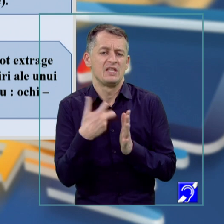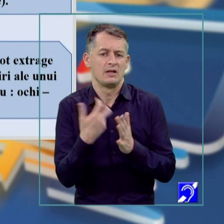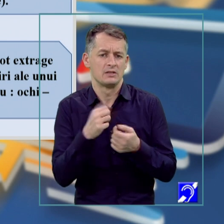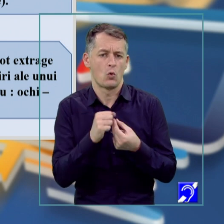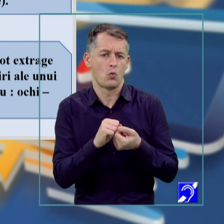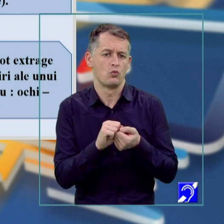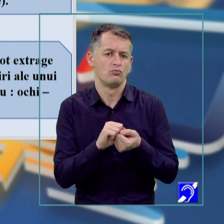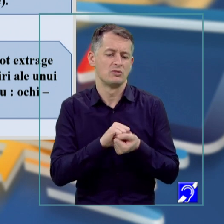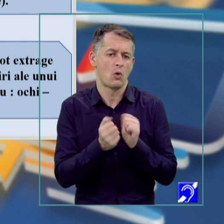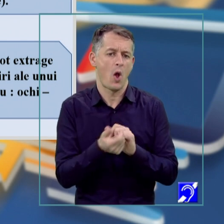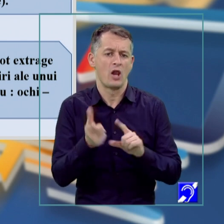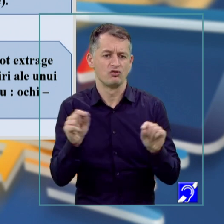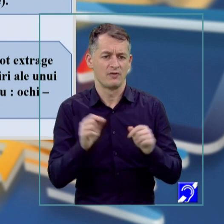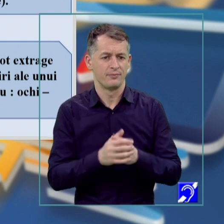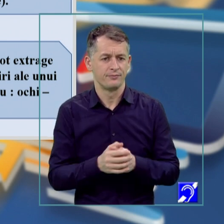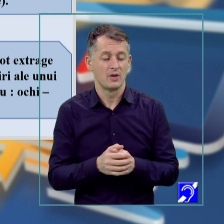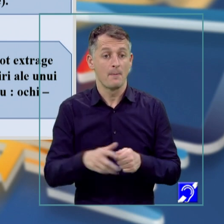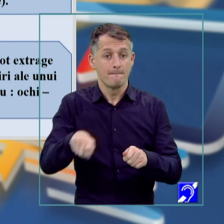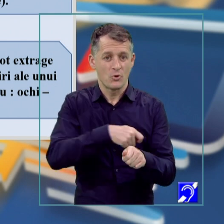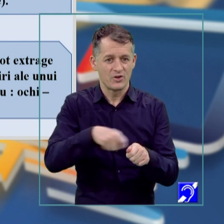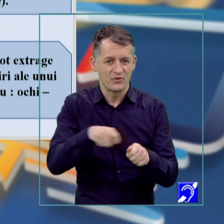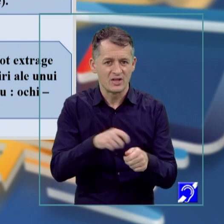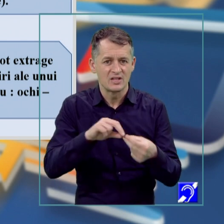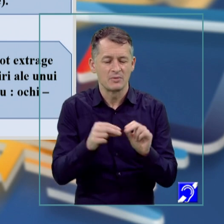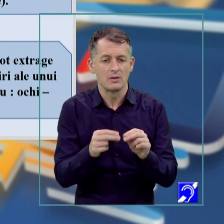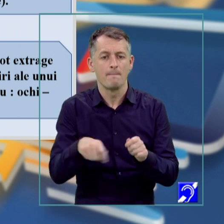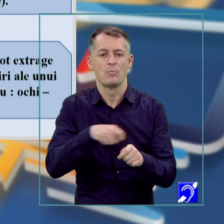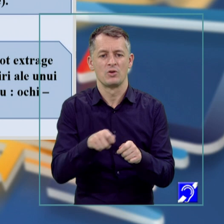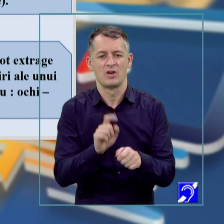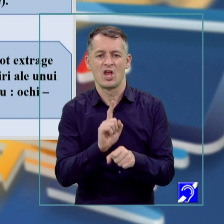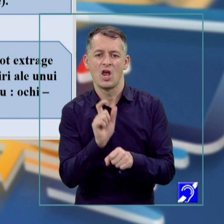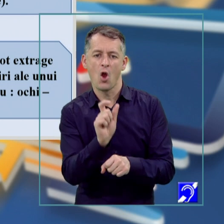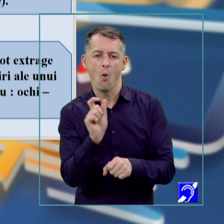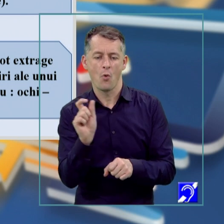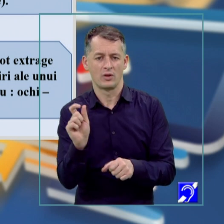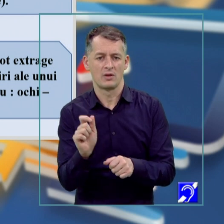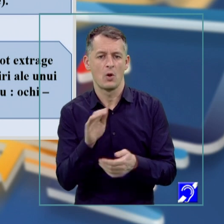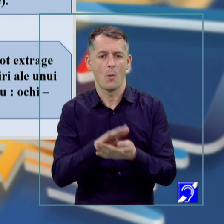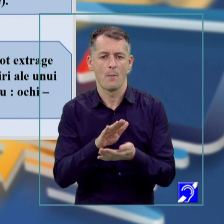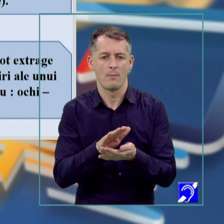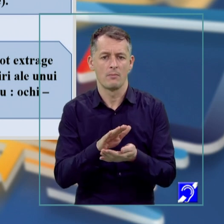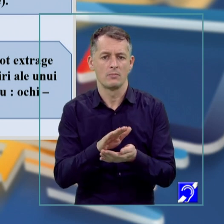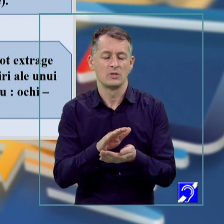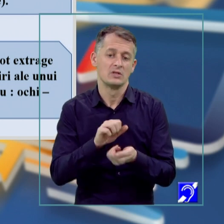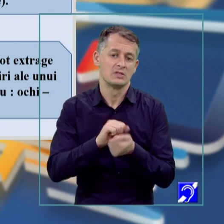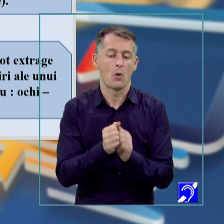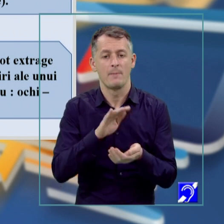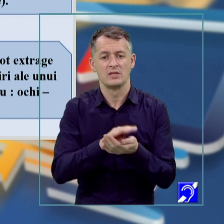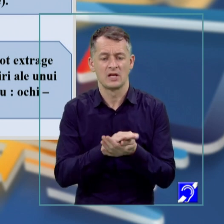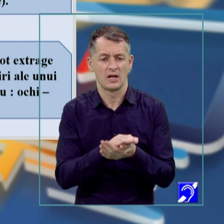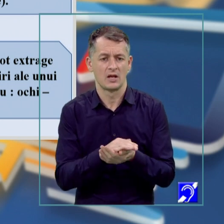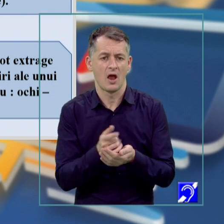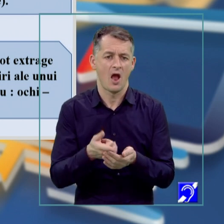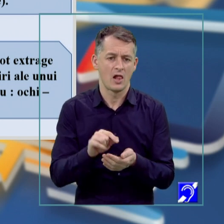utilizați la momentul de față. Modificarea înseamnă modificarea componentelor unor obiecte și păstrarea neschimbată a altora.